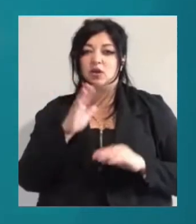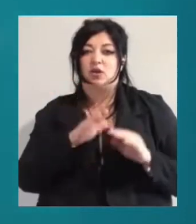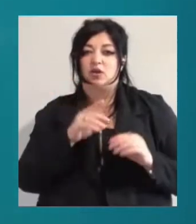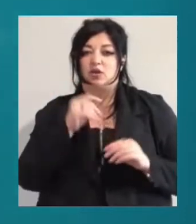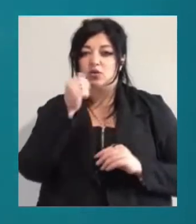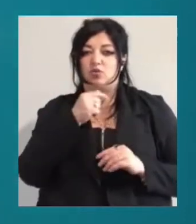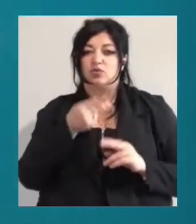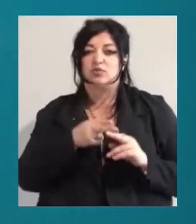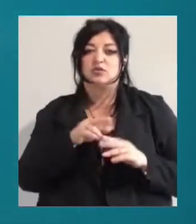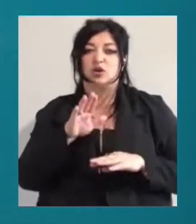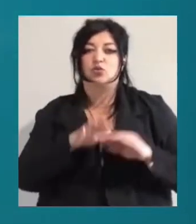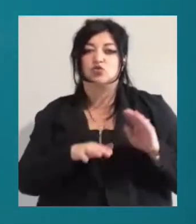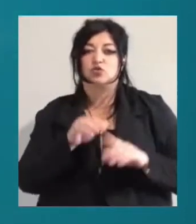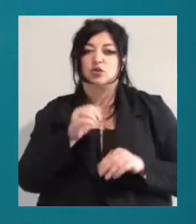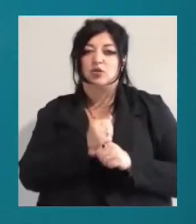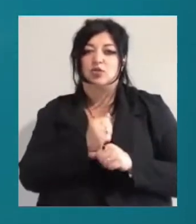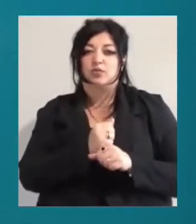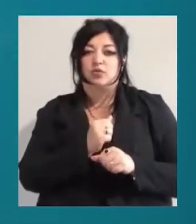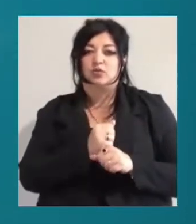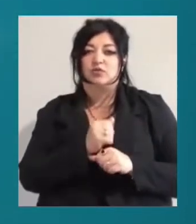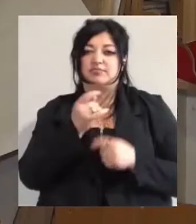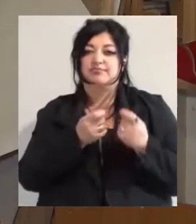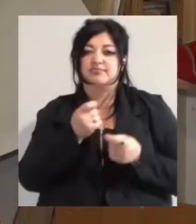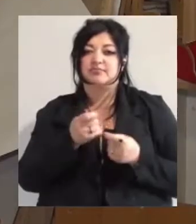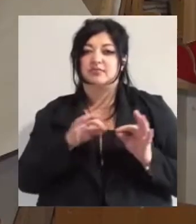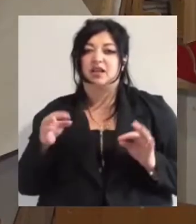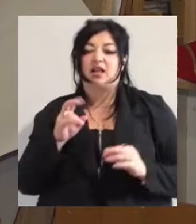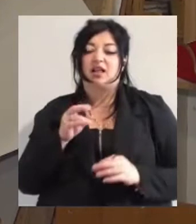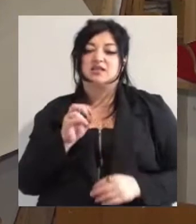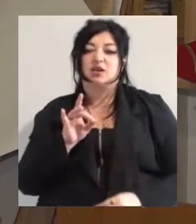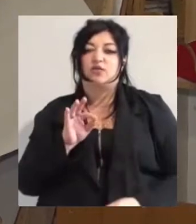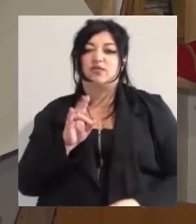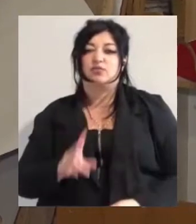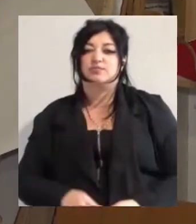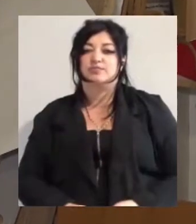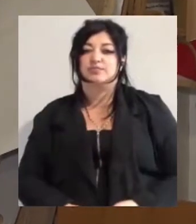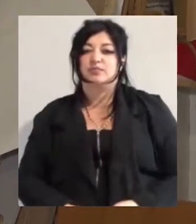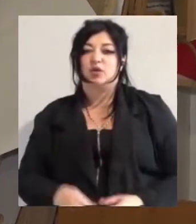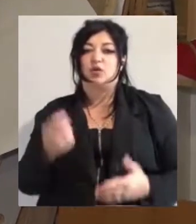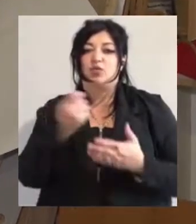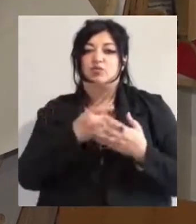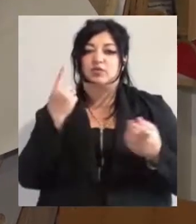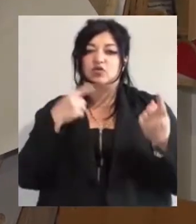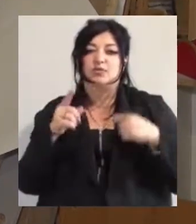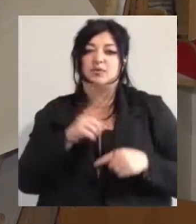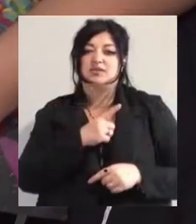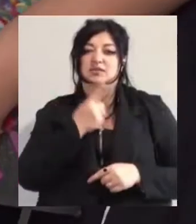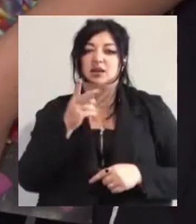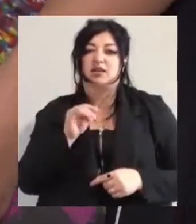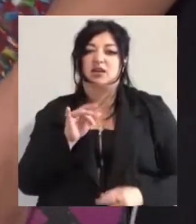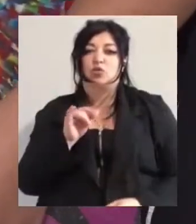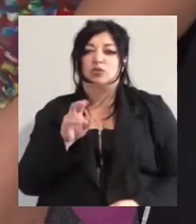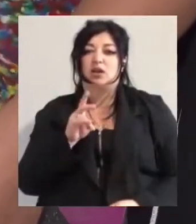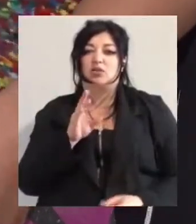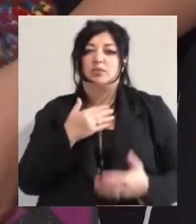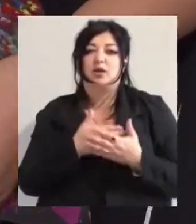індивідуальний. Детальніше розкаже Лела Церковнюк. Художниця творчої майстерні Катерина Руденко показує картини